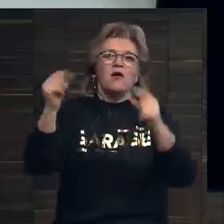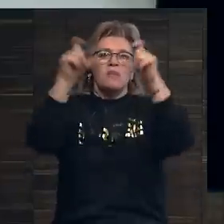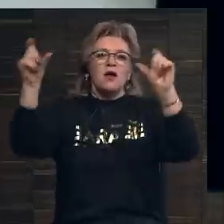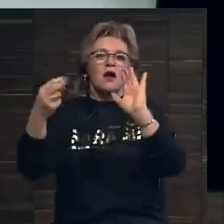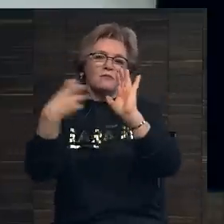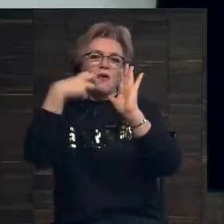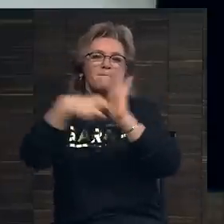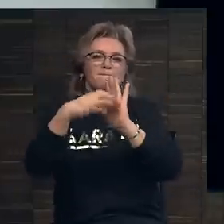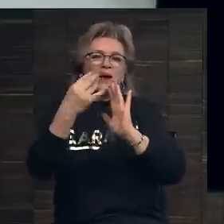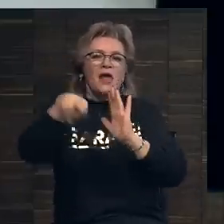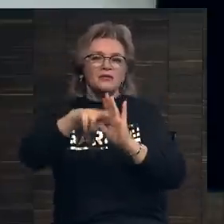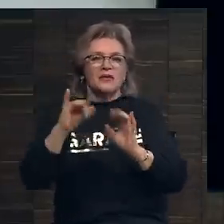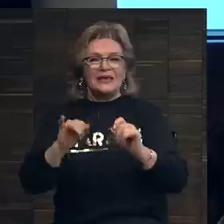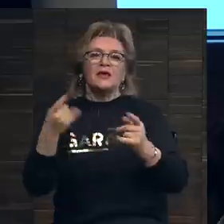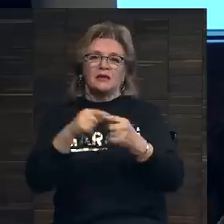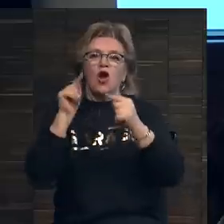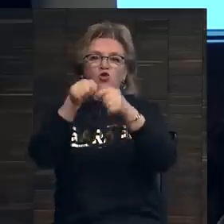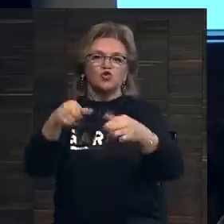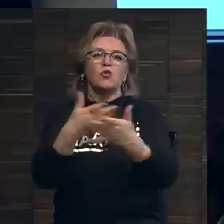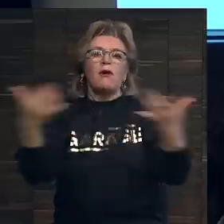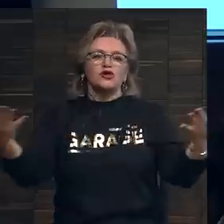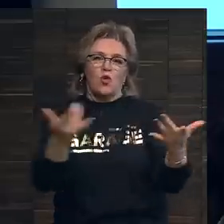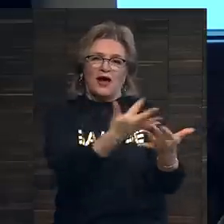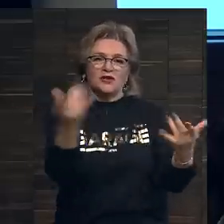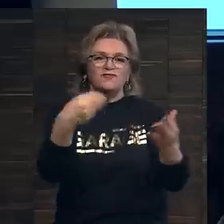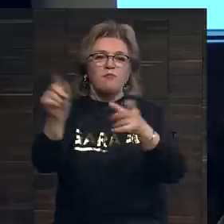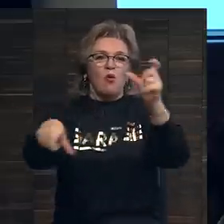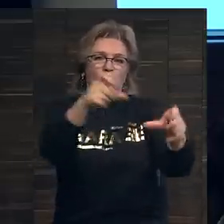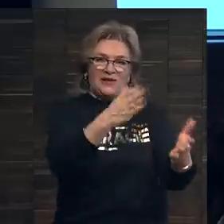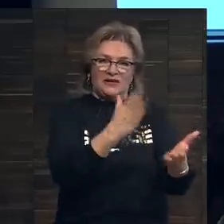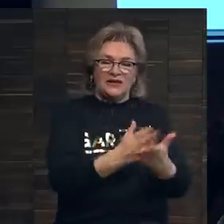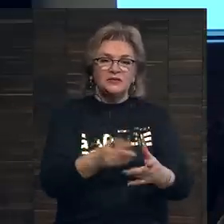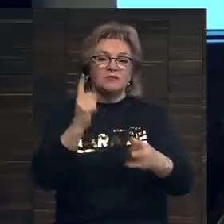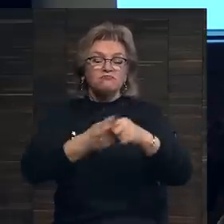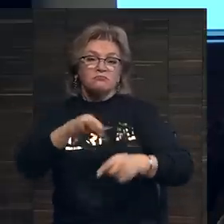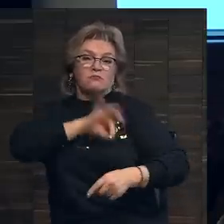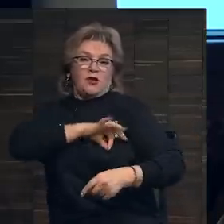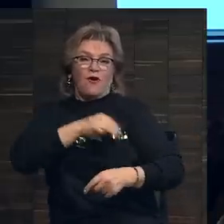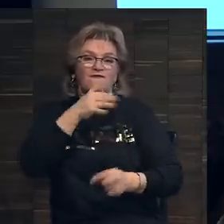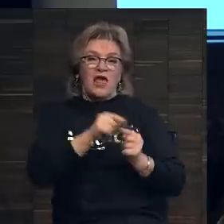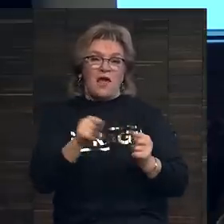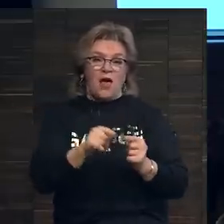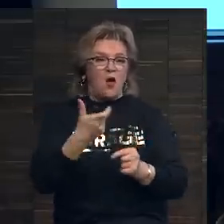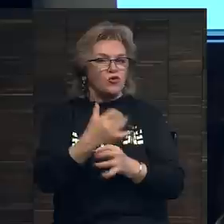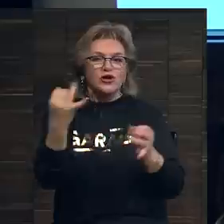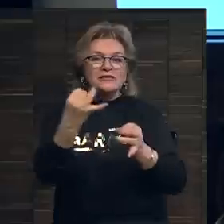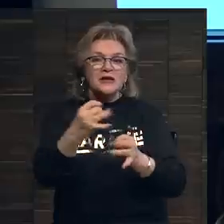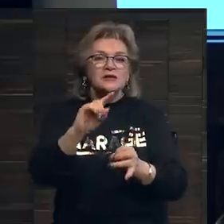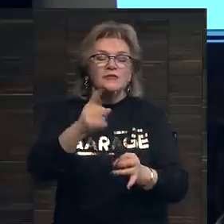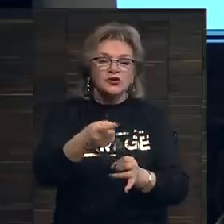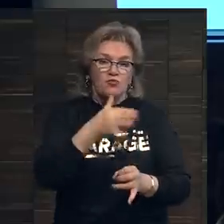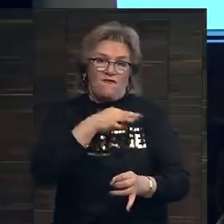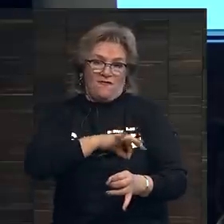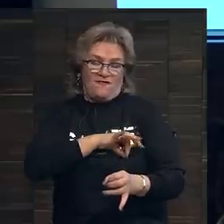всему миру. И значит, у нас есть доступ к большому количеству покупателей по всему миру. Далее – преимущество времени. И это очень интересно, потому